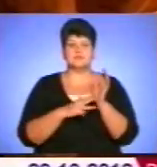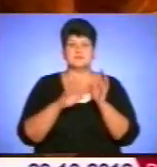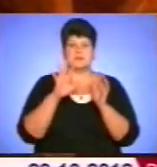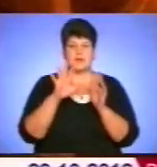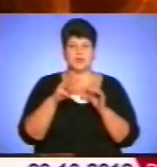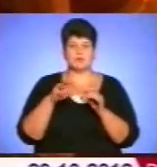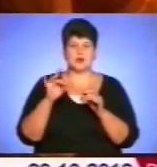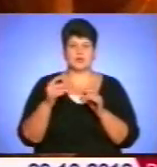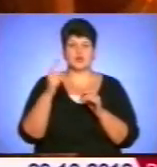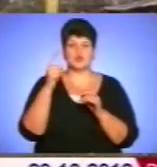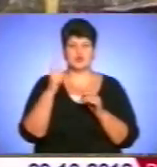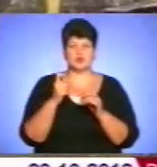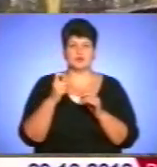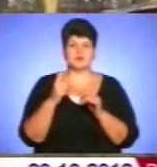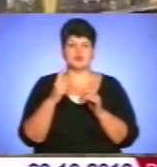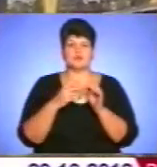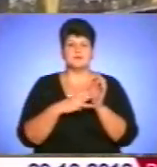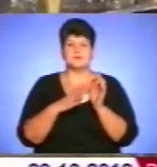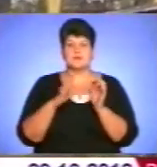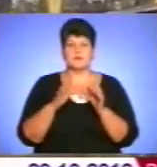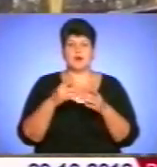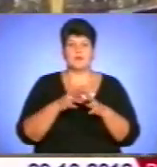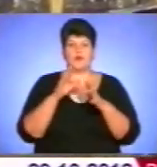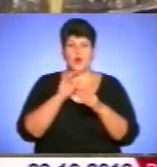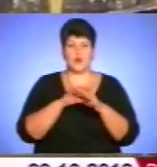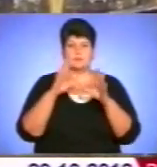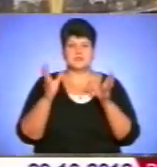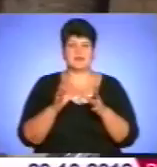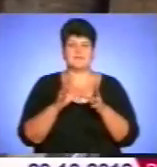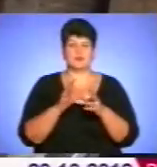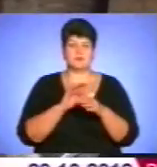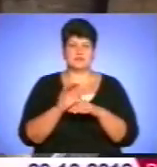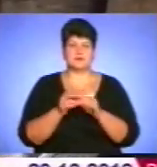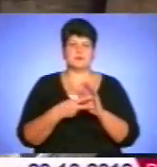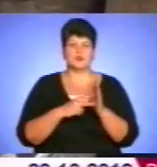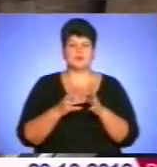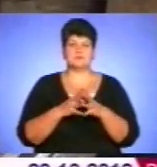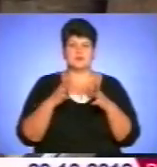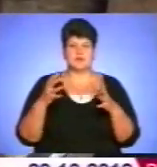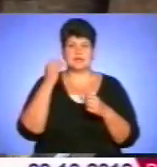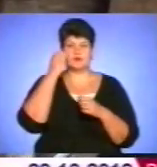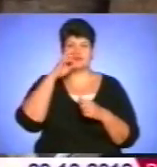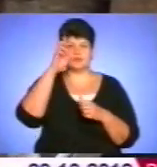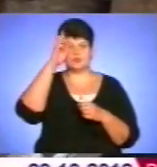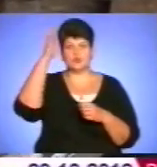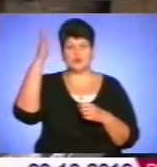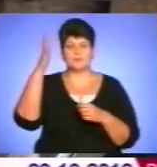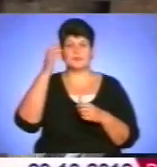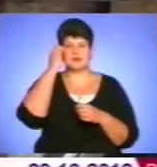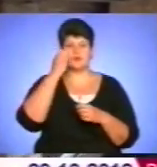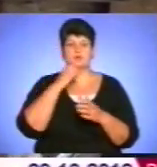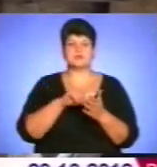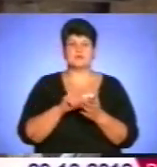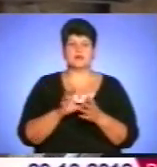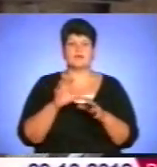125-ї. У майбутньому обсяги виробництва планують збільшувати. Дякуючи Господу Богу, дякуючи представникам